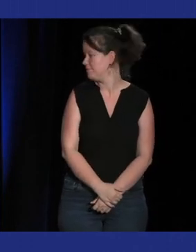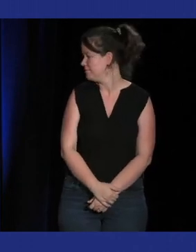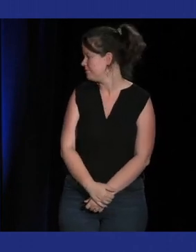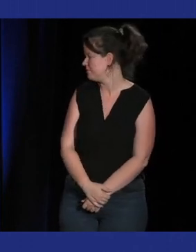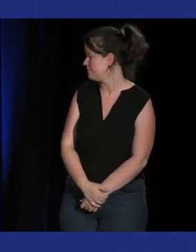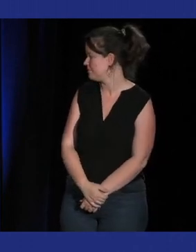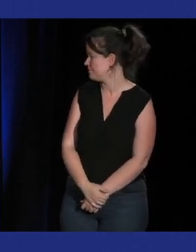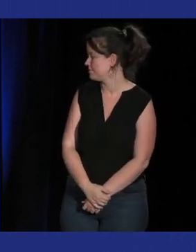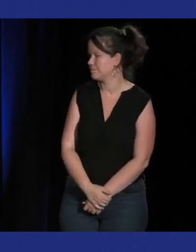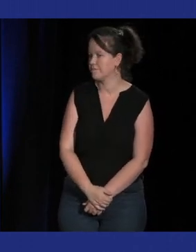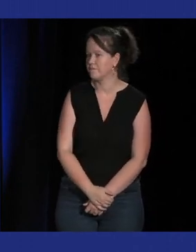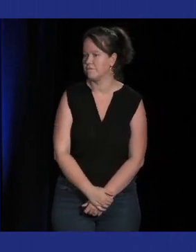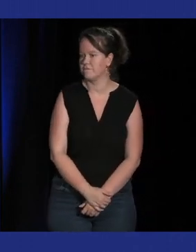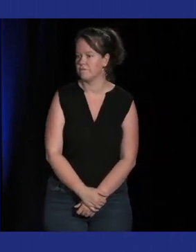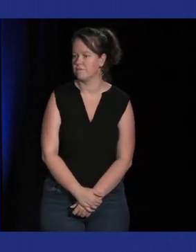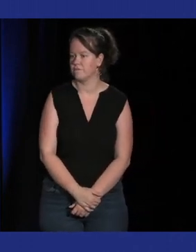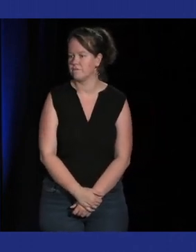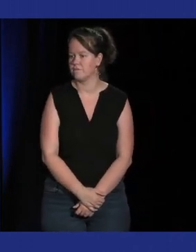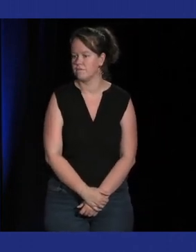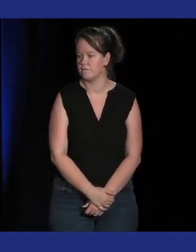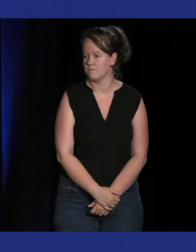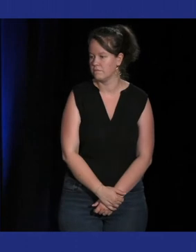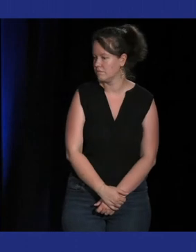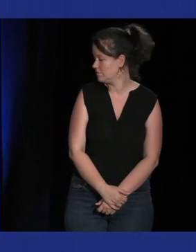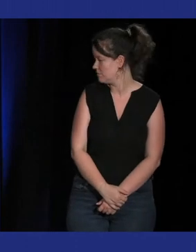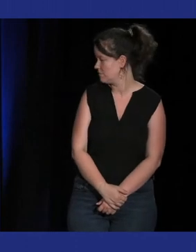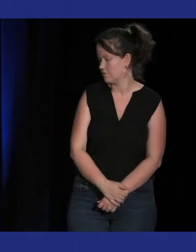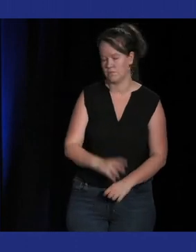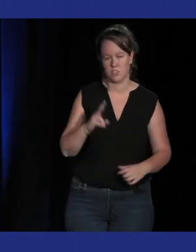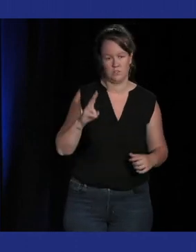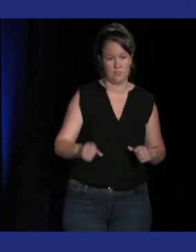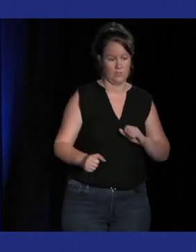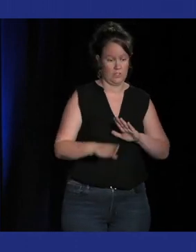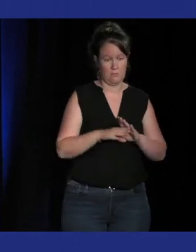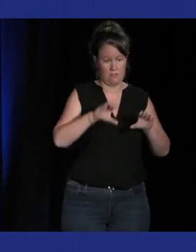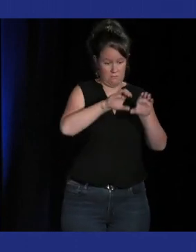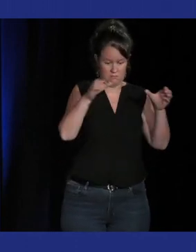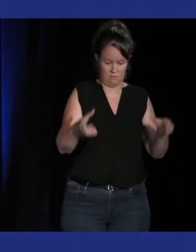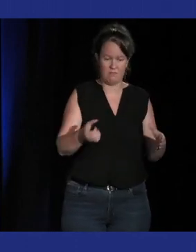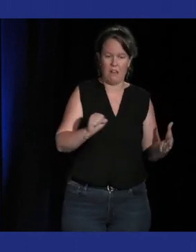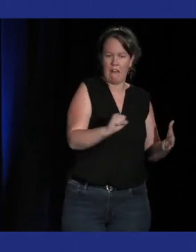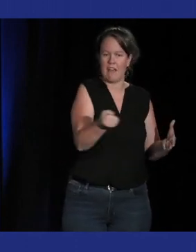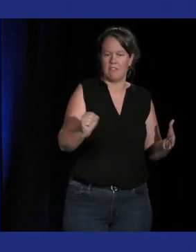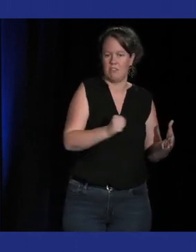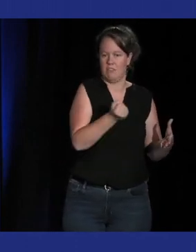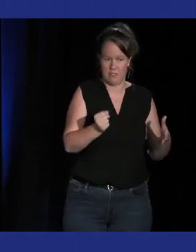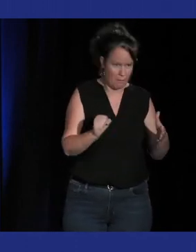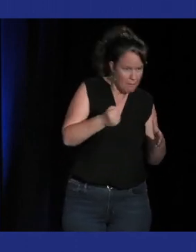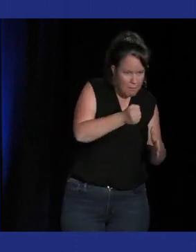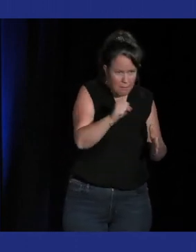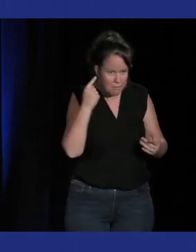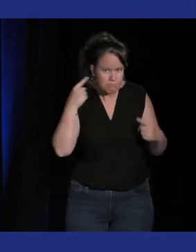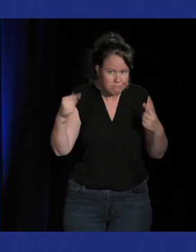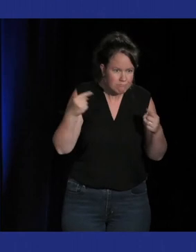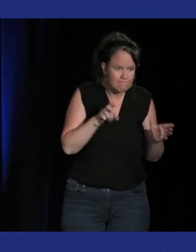c'est une logique d'arcade aussi c'est vrai qu'on y revient mais c'est Rez à la base c une logique d'arcade et c'est vrai qu'on retrouve ce côté alors moins dans